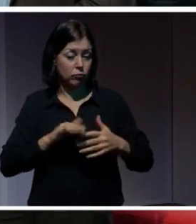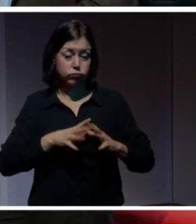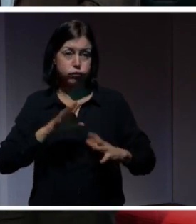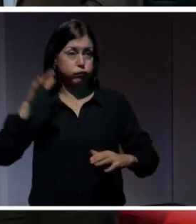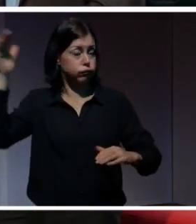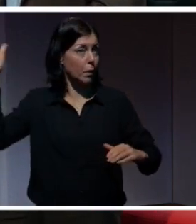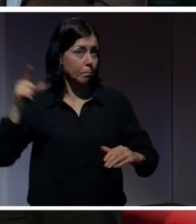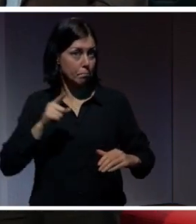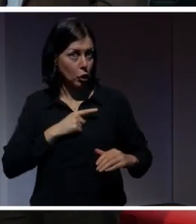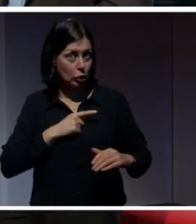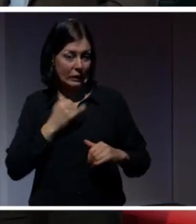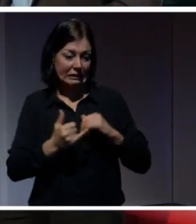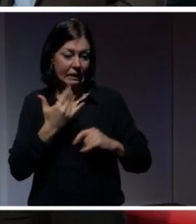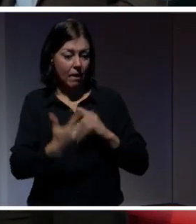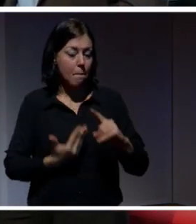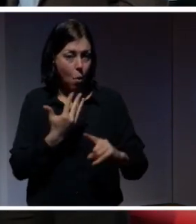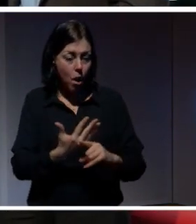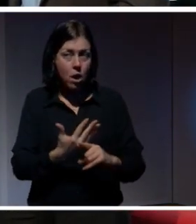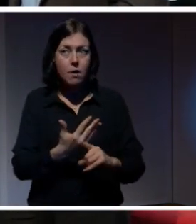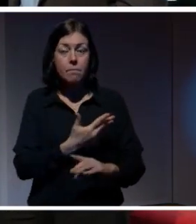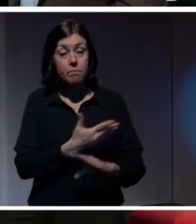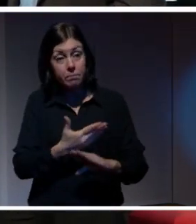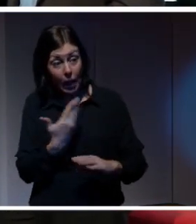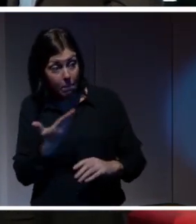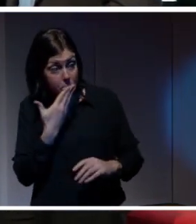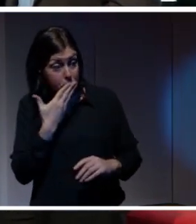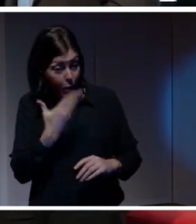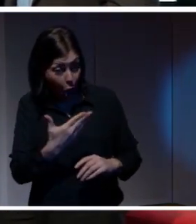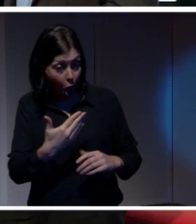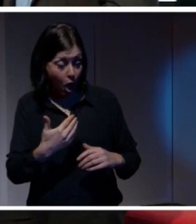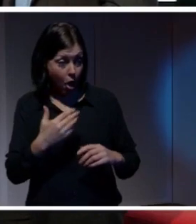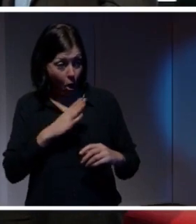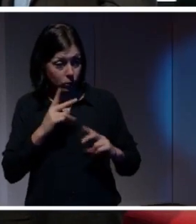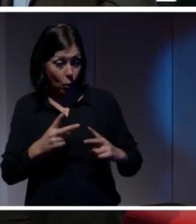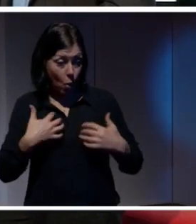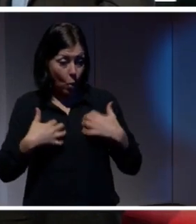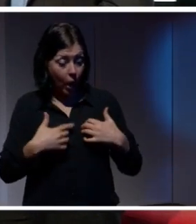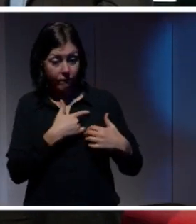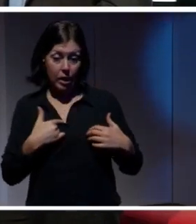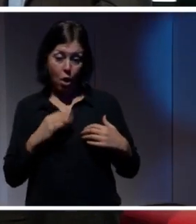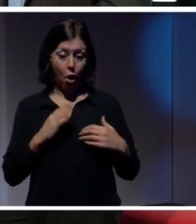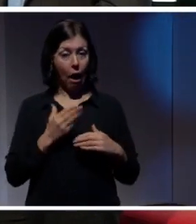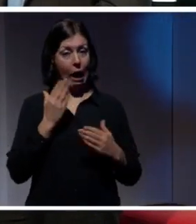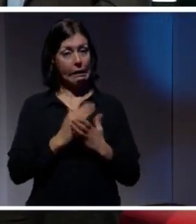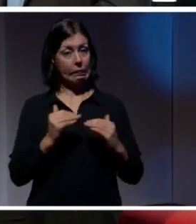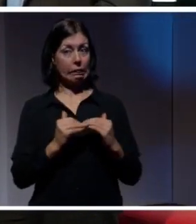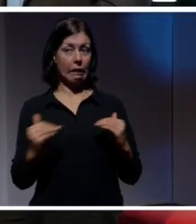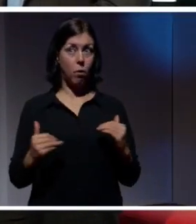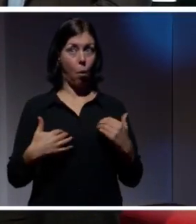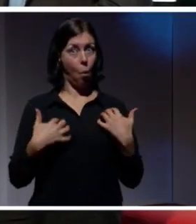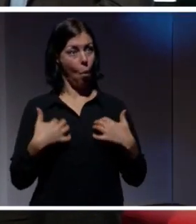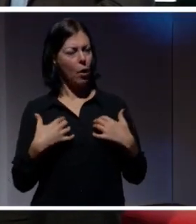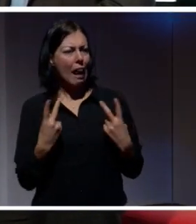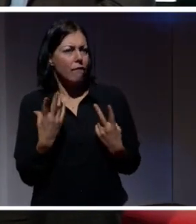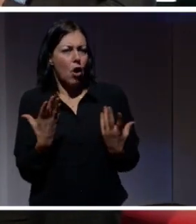Är det bra? Är vi oroliga för rätt saker? Är vi oroliga på rätt nivå? Vad ska man göra av sin oro, tycker